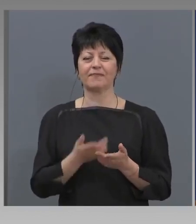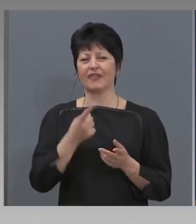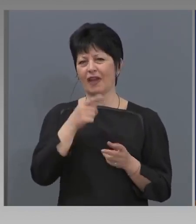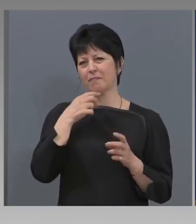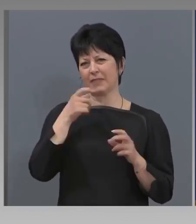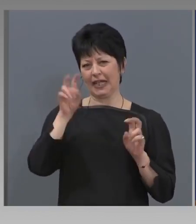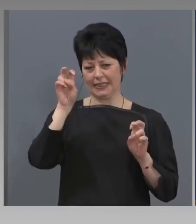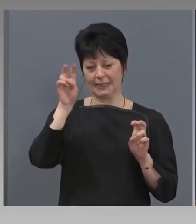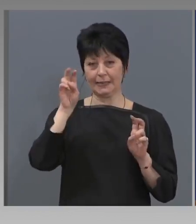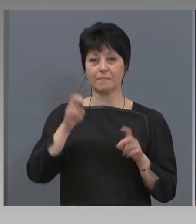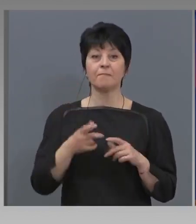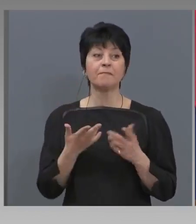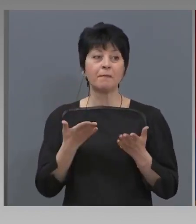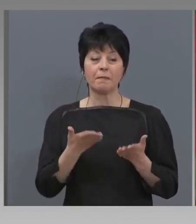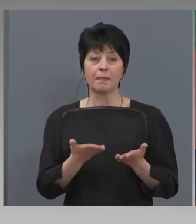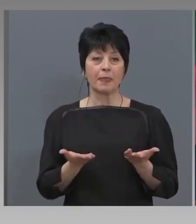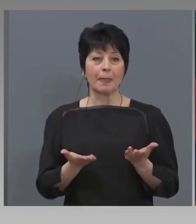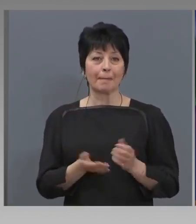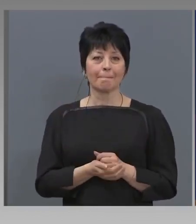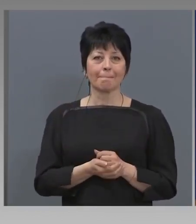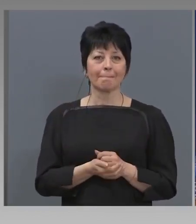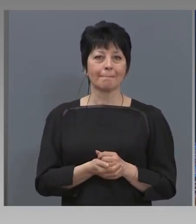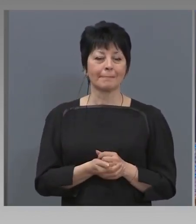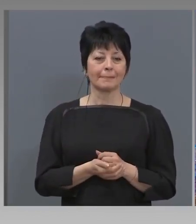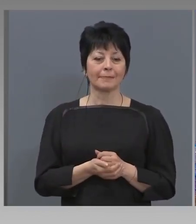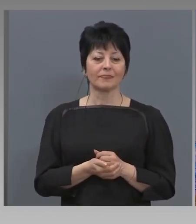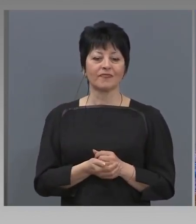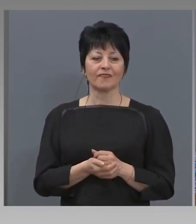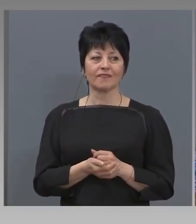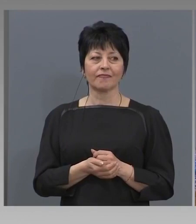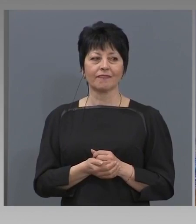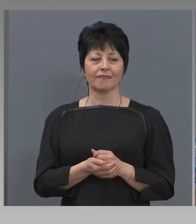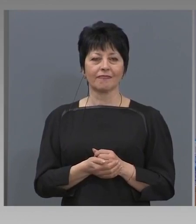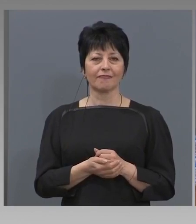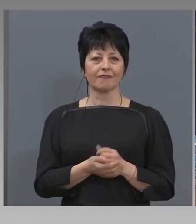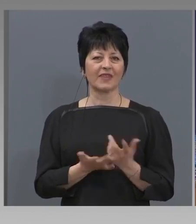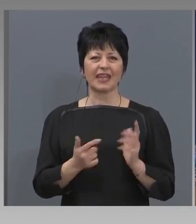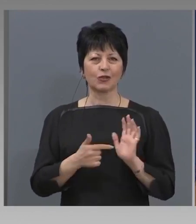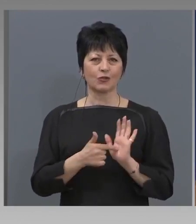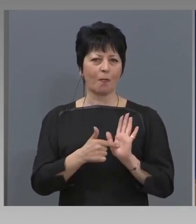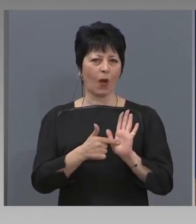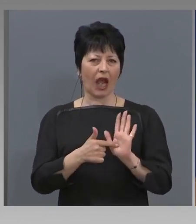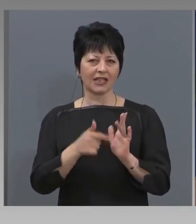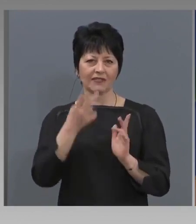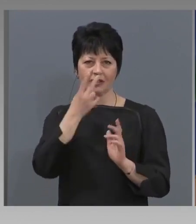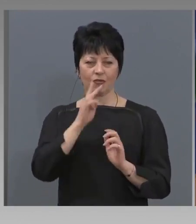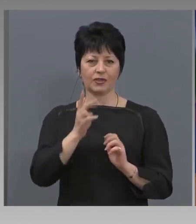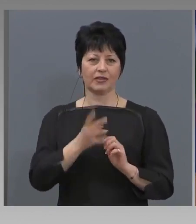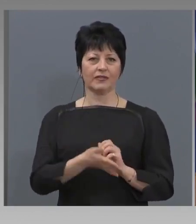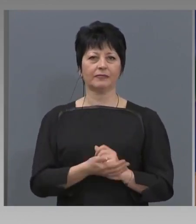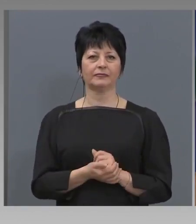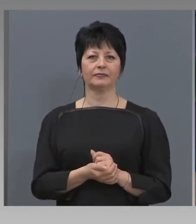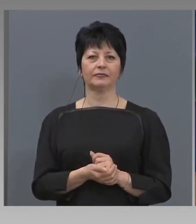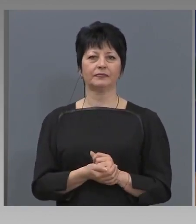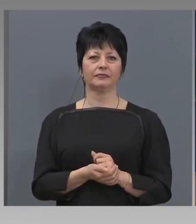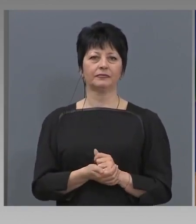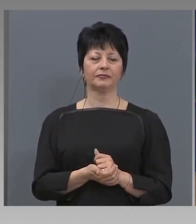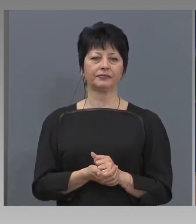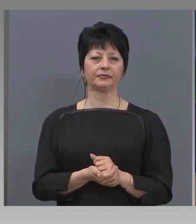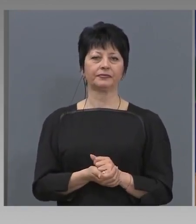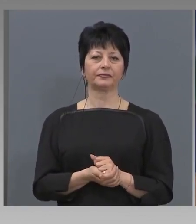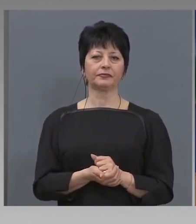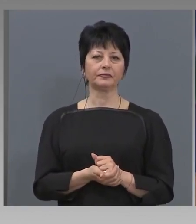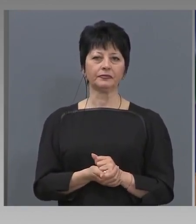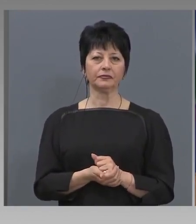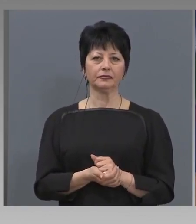Нека сега това да бъде. Какво ми показваш? Не мога да вида. в Израел за празниците са въвели